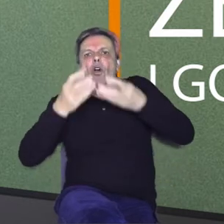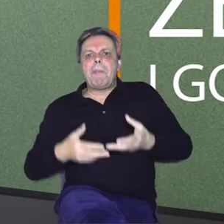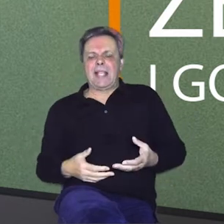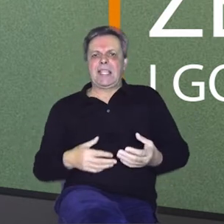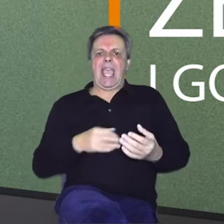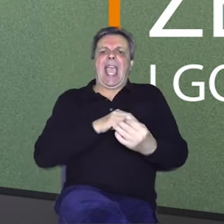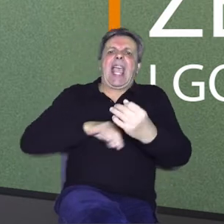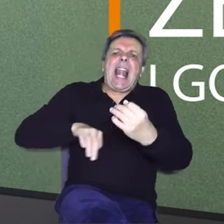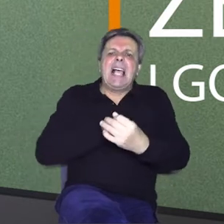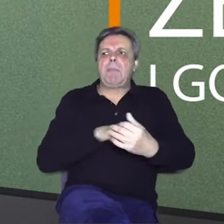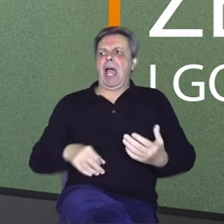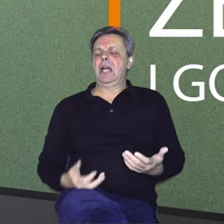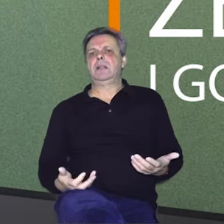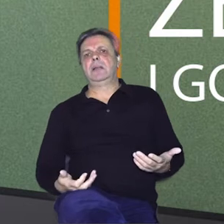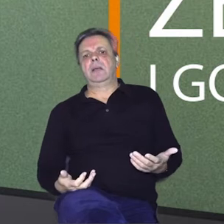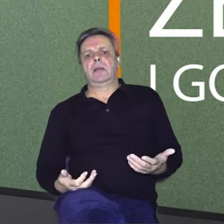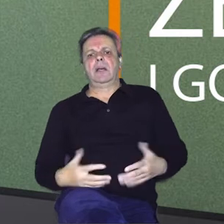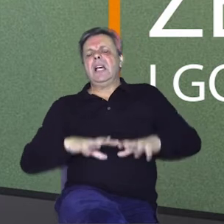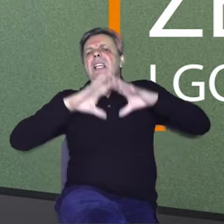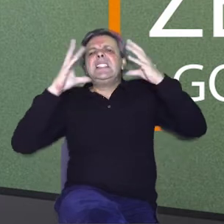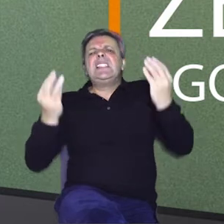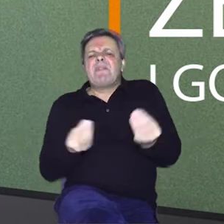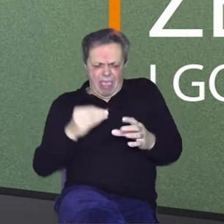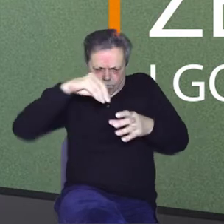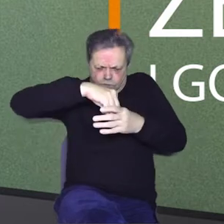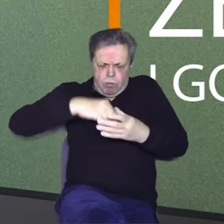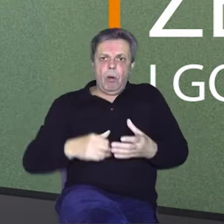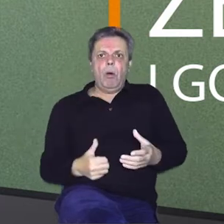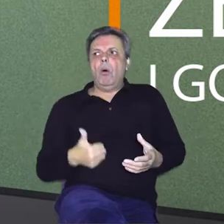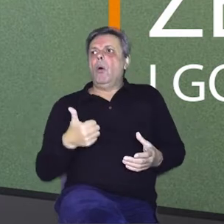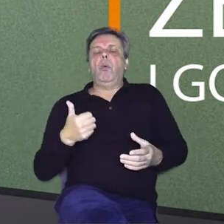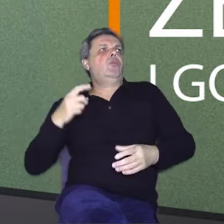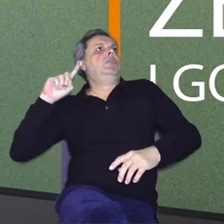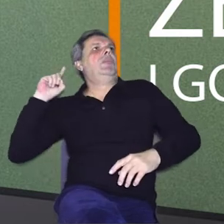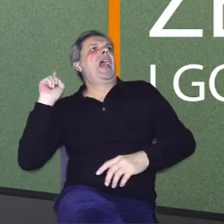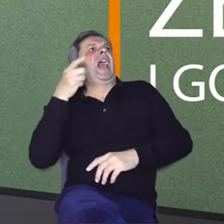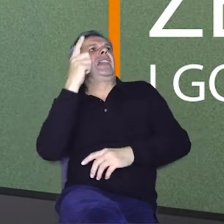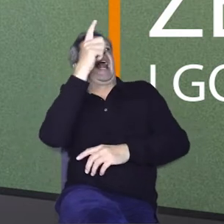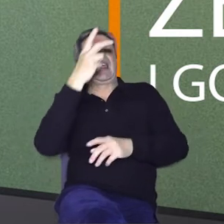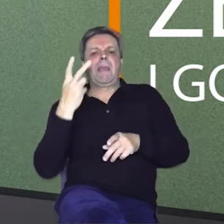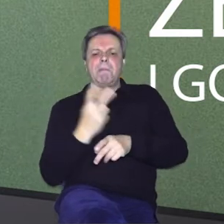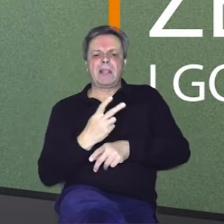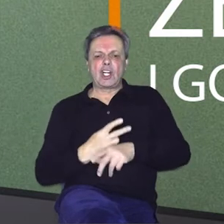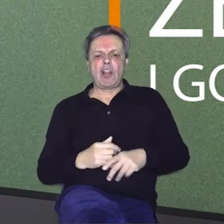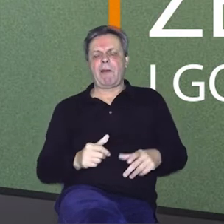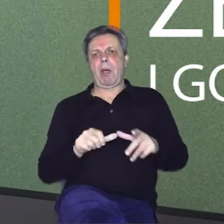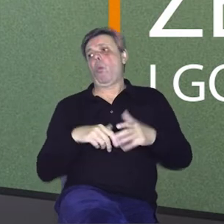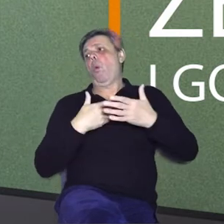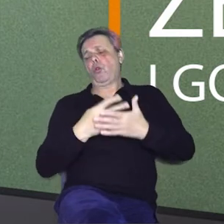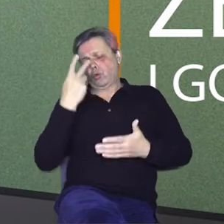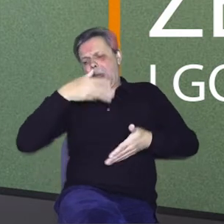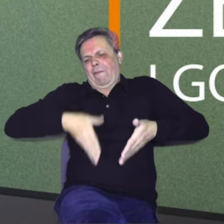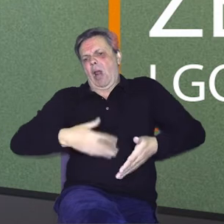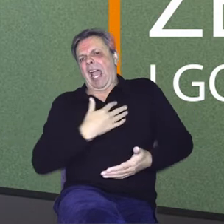s glazbom i svime ostalim u dalekim državama, u odnosu,